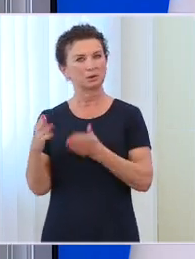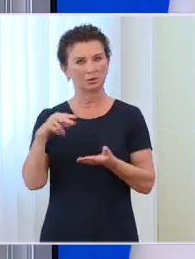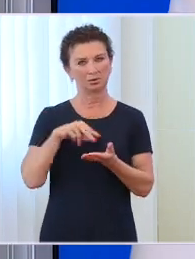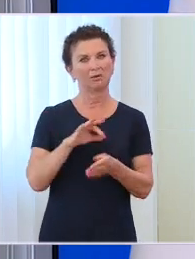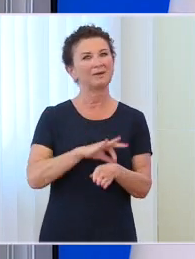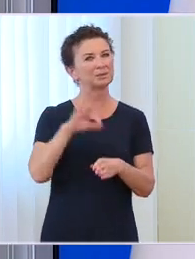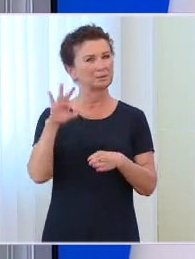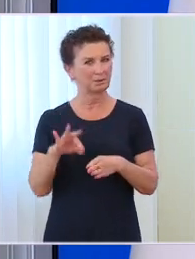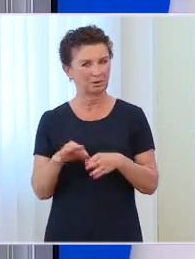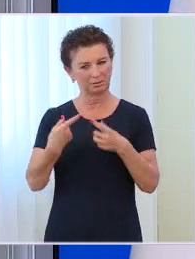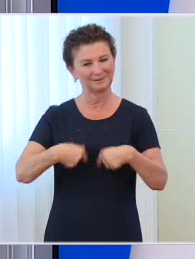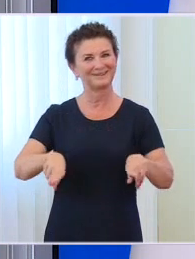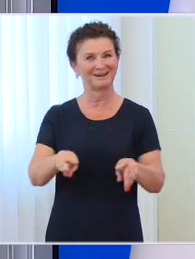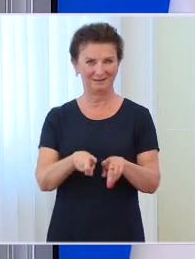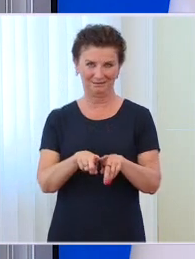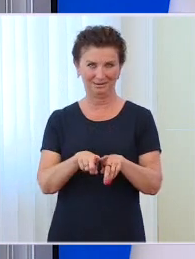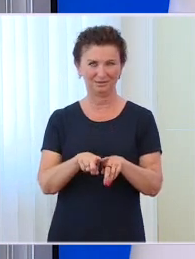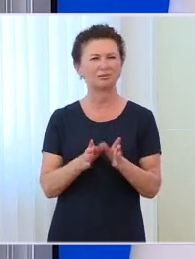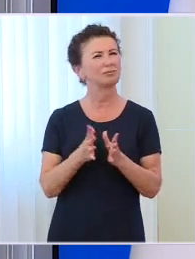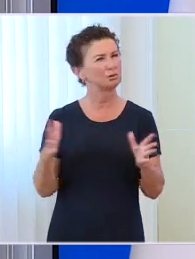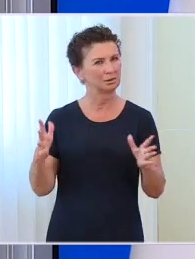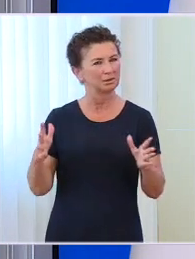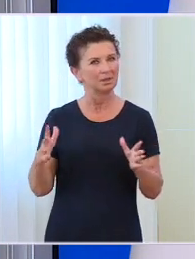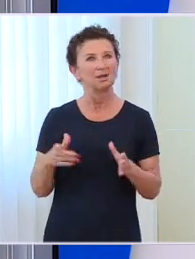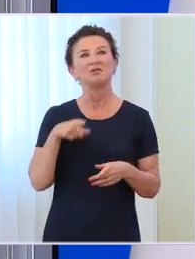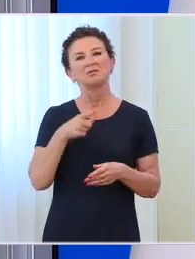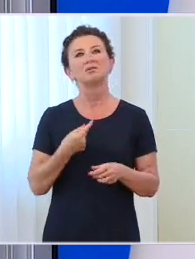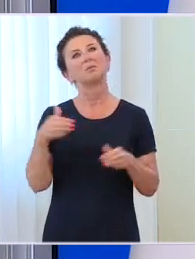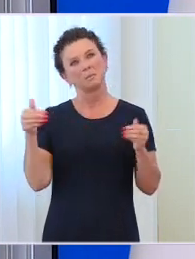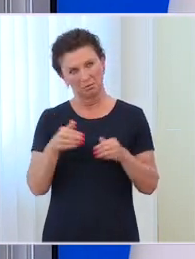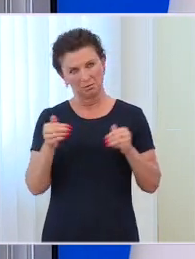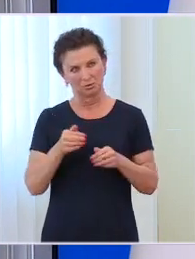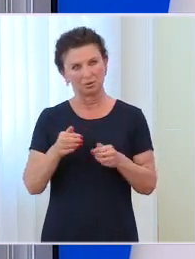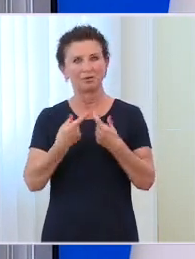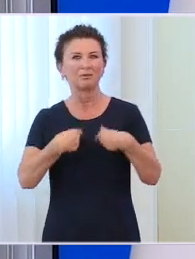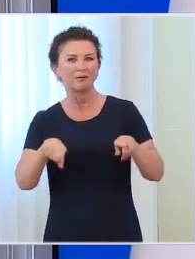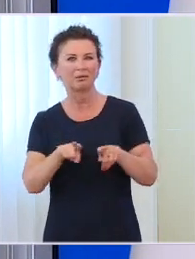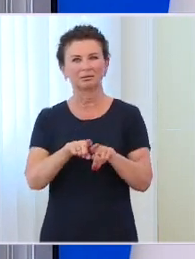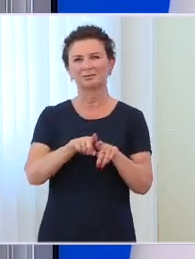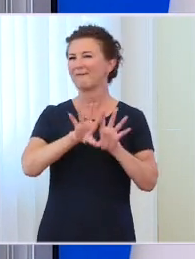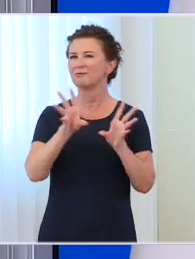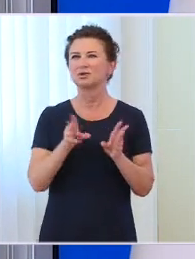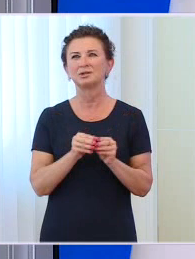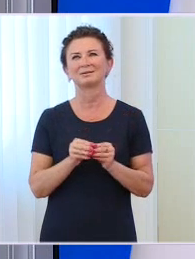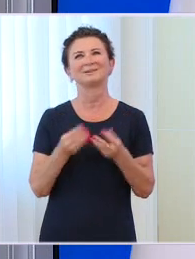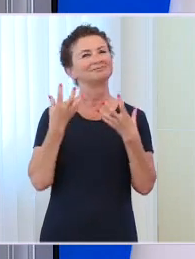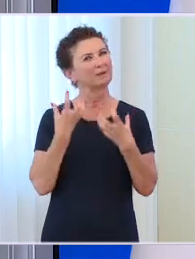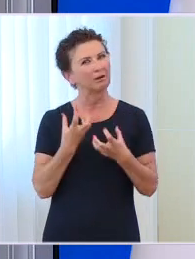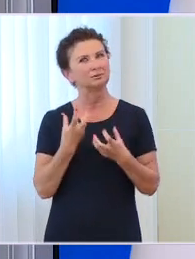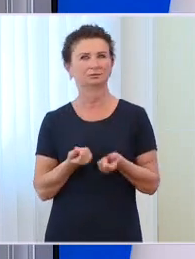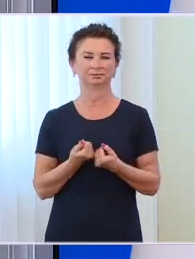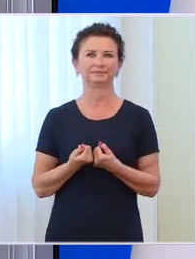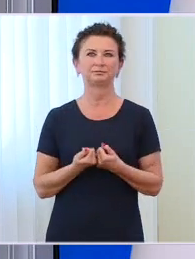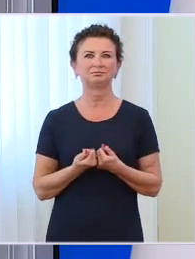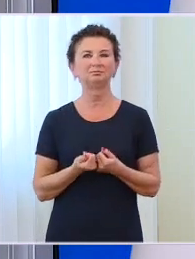spełni wszystkie oczekiwania, jakie były od początku wiązane z tą instytucją, ale stworzy wartość dodaną dla tego miejsca.